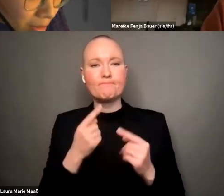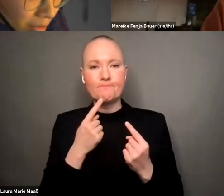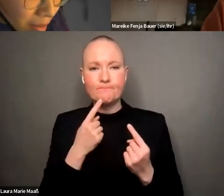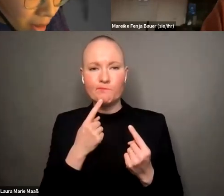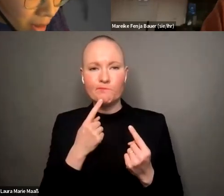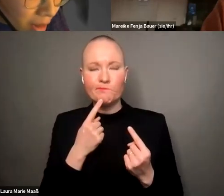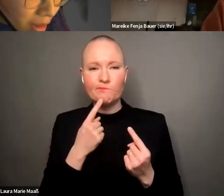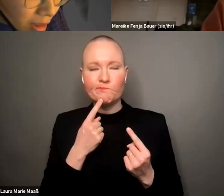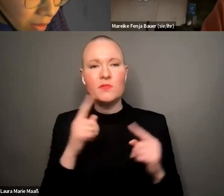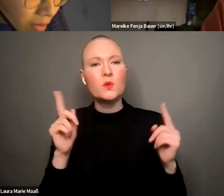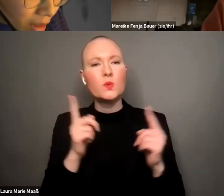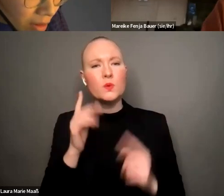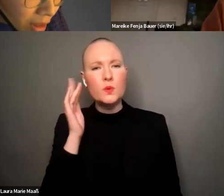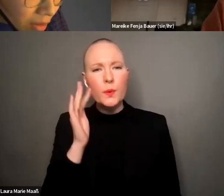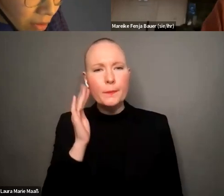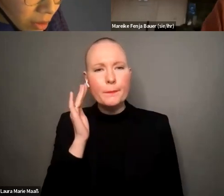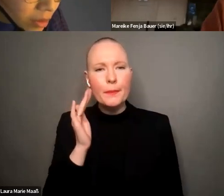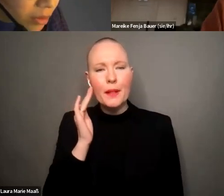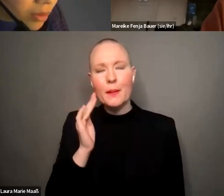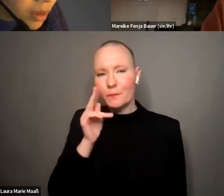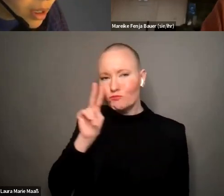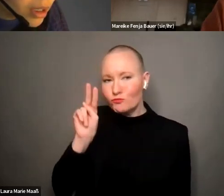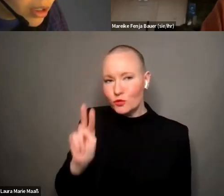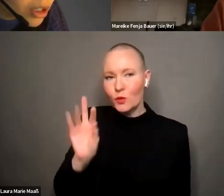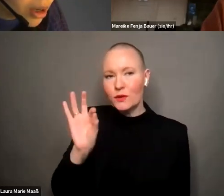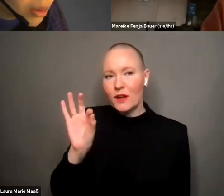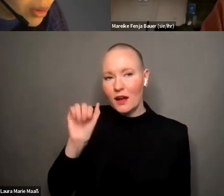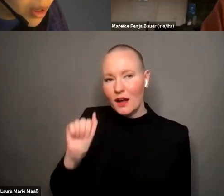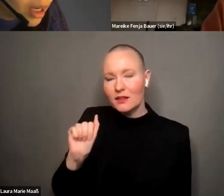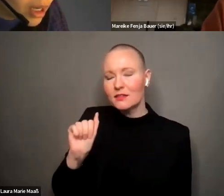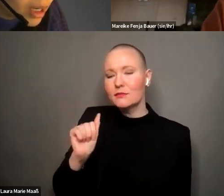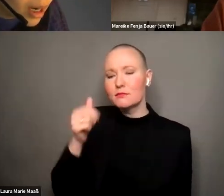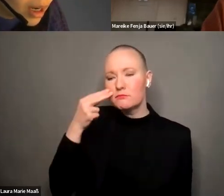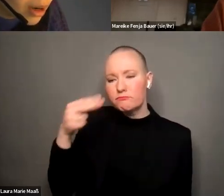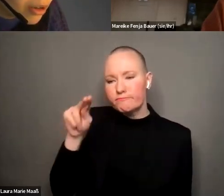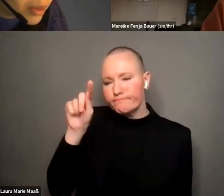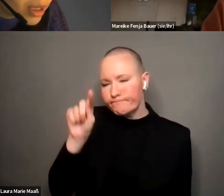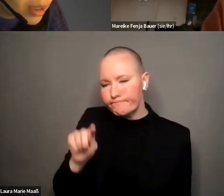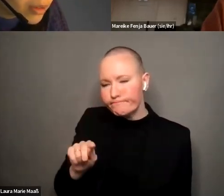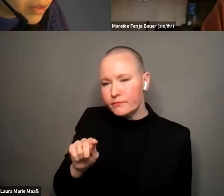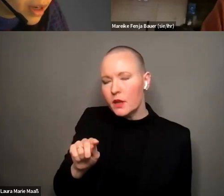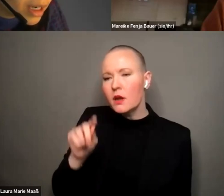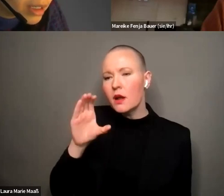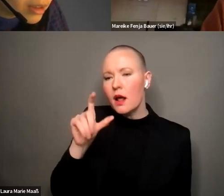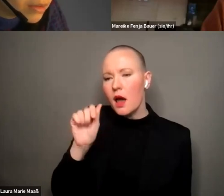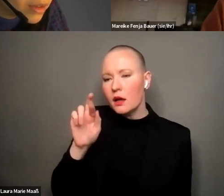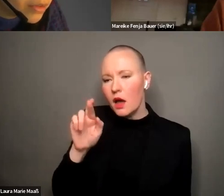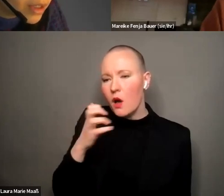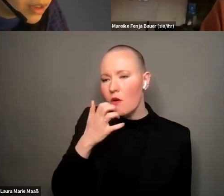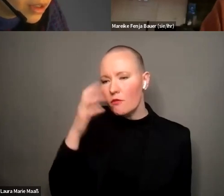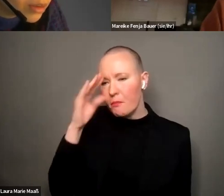lasst mich mal hier ins fragen und antwort reinschauen klarer hoffmann hat gefragt